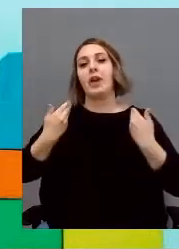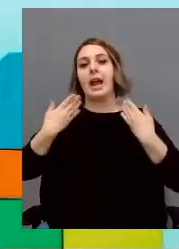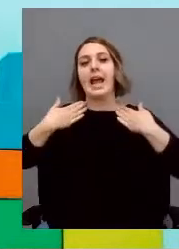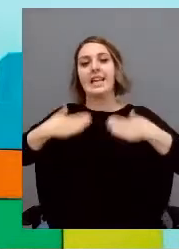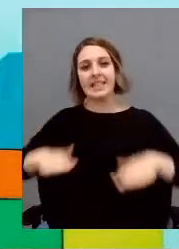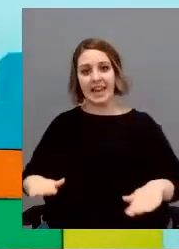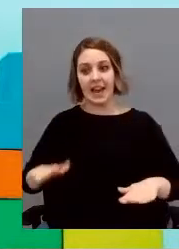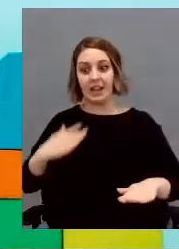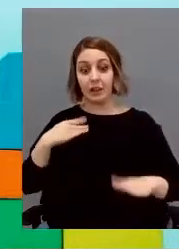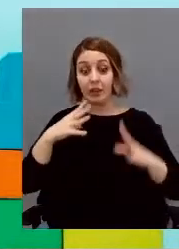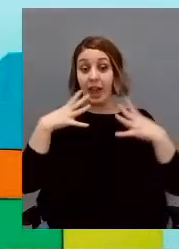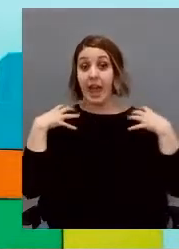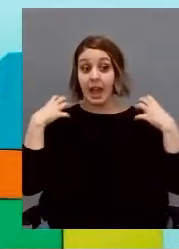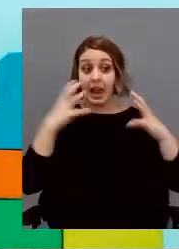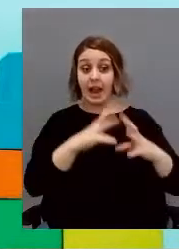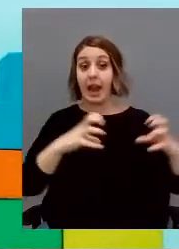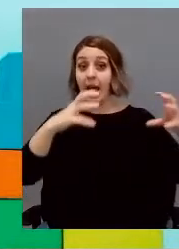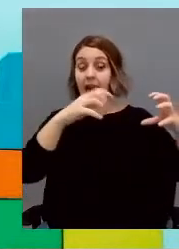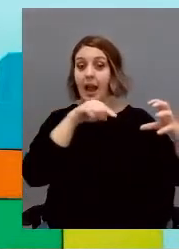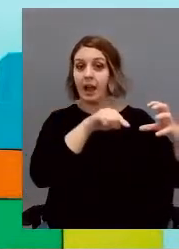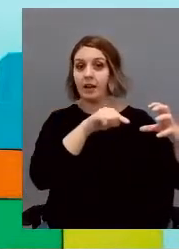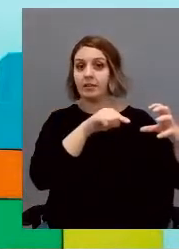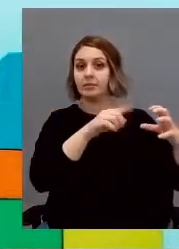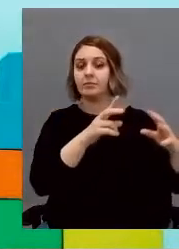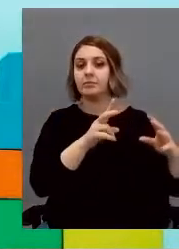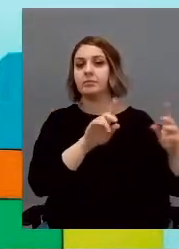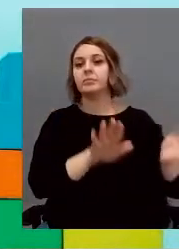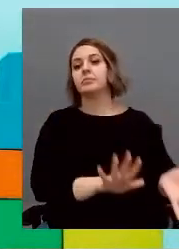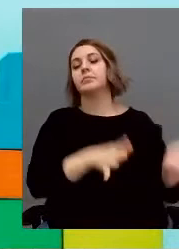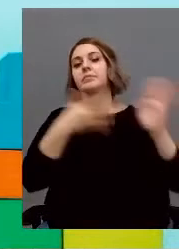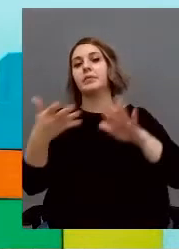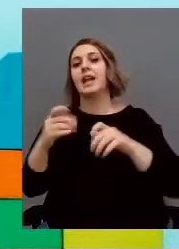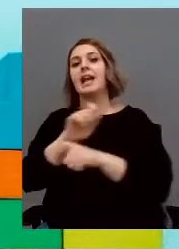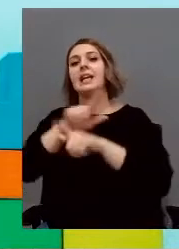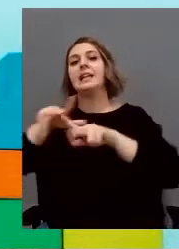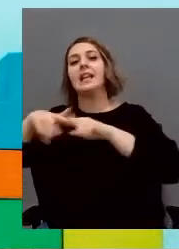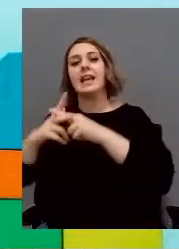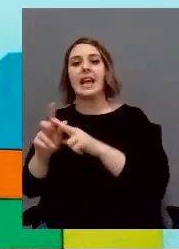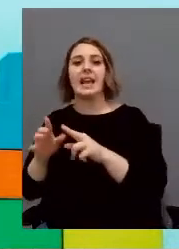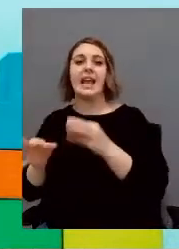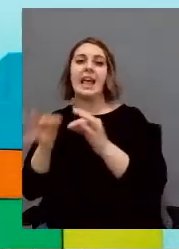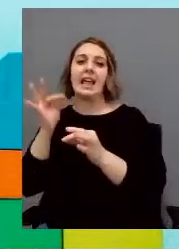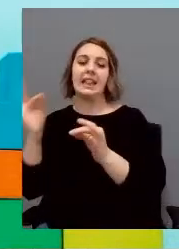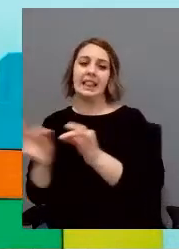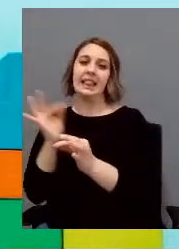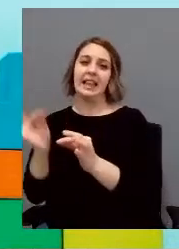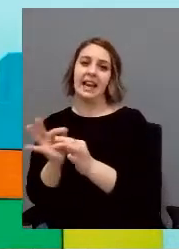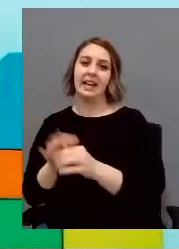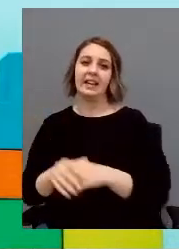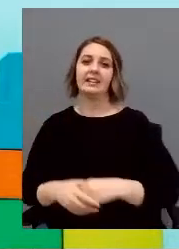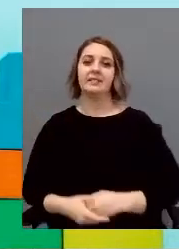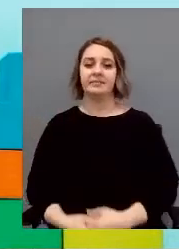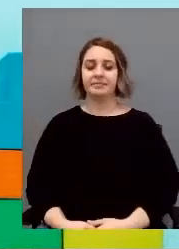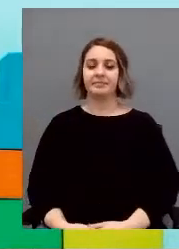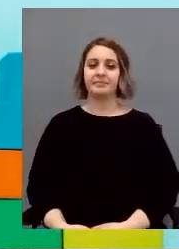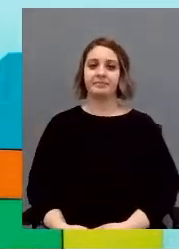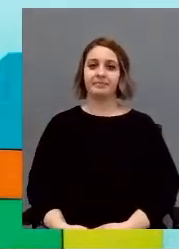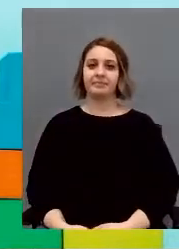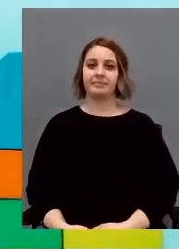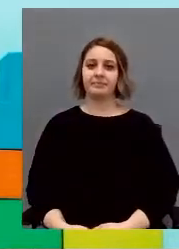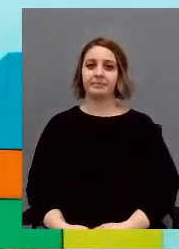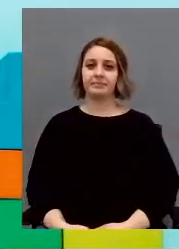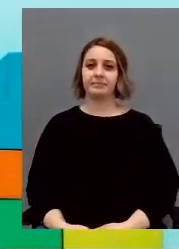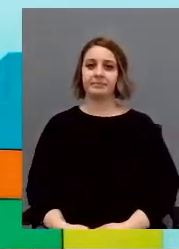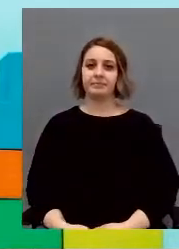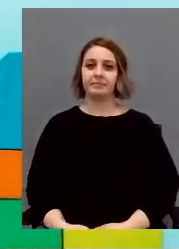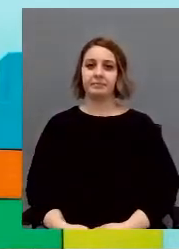che si realizza servirà per il taglio di telare esatto quindi la lana poi viene utilizzata